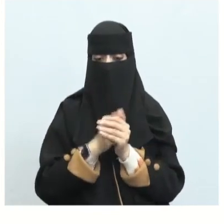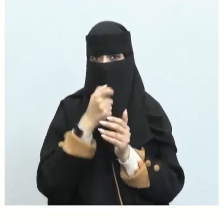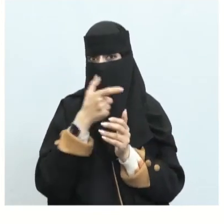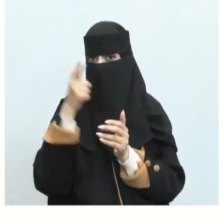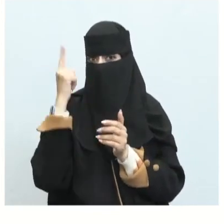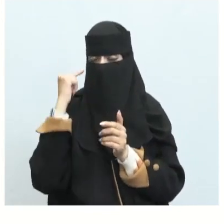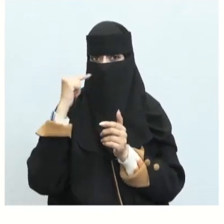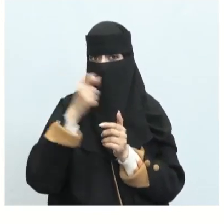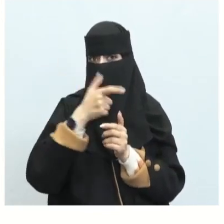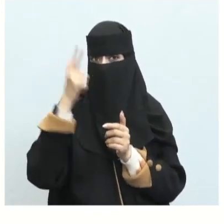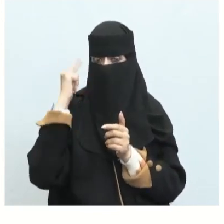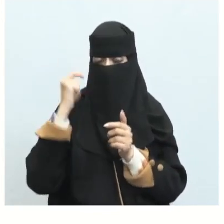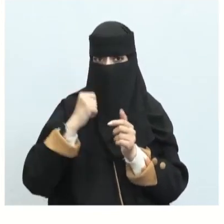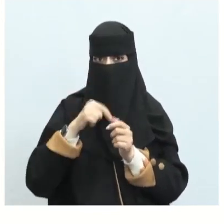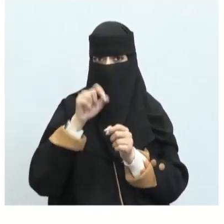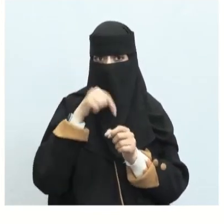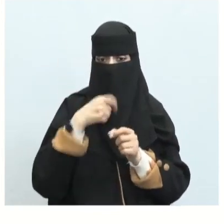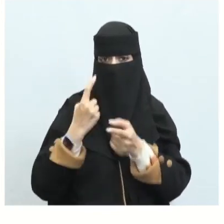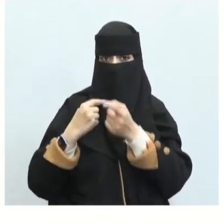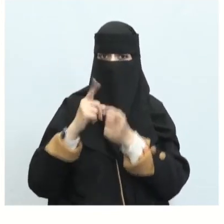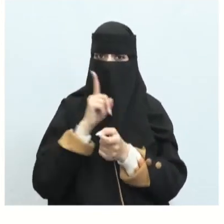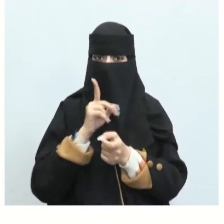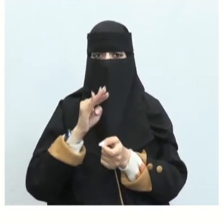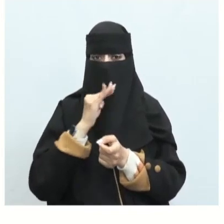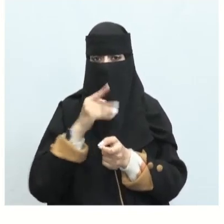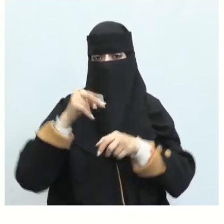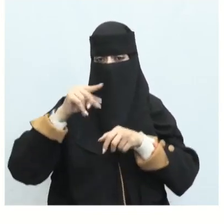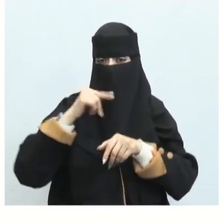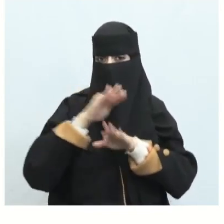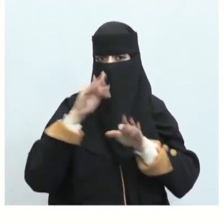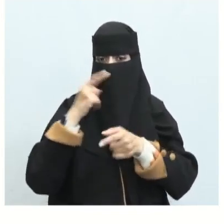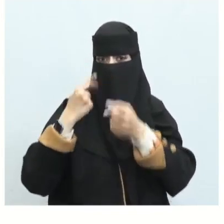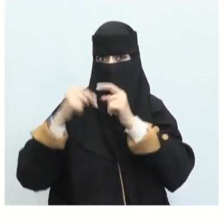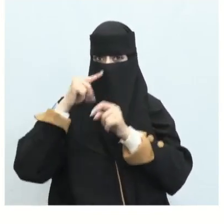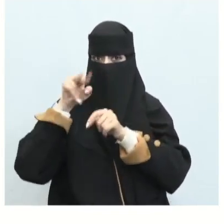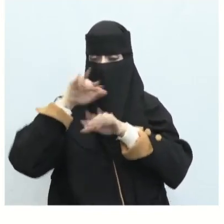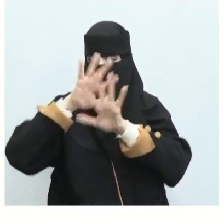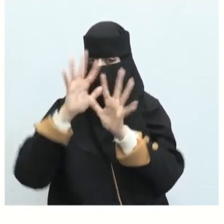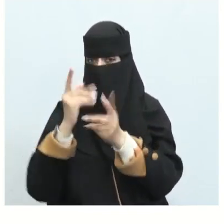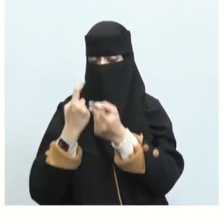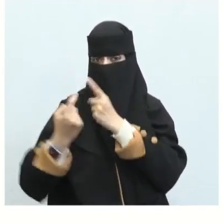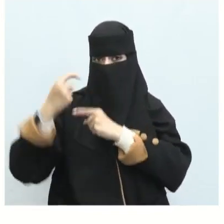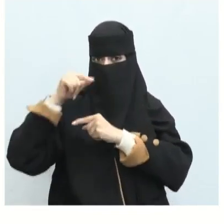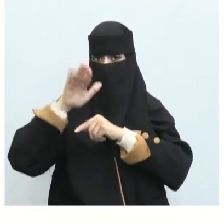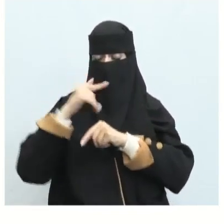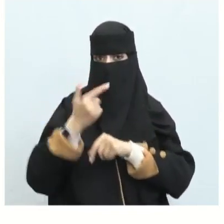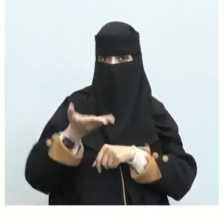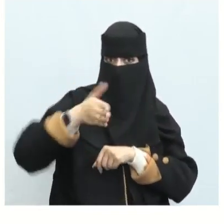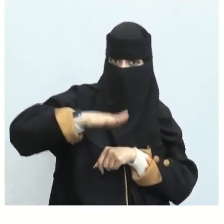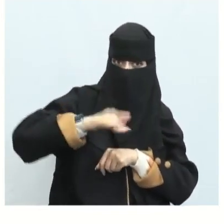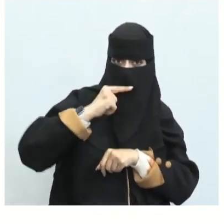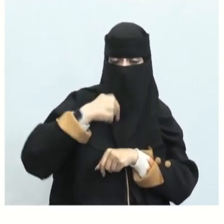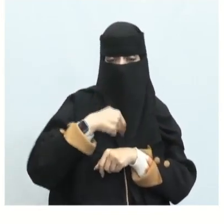من كل ذي نسب فقد أصيب فما للعيش أوطار وكان أصبحت حياتها بلا فائدة وبلا معنى وبلا هدف بعد شدة